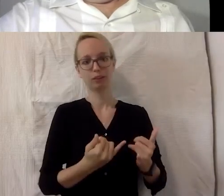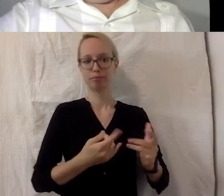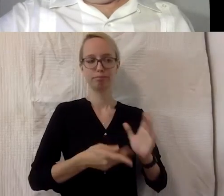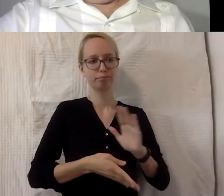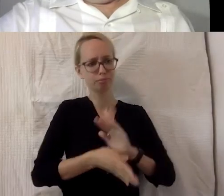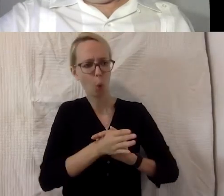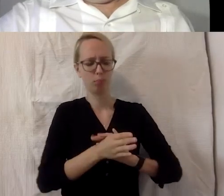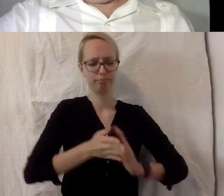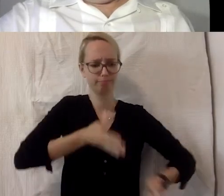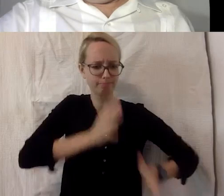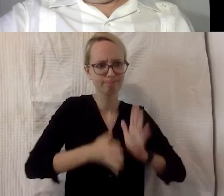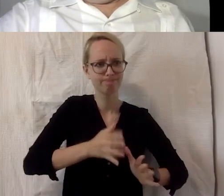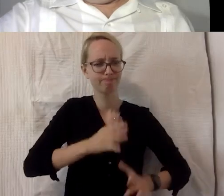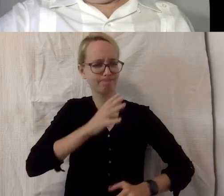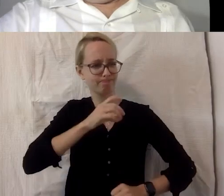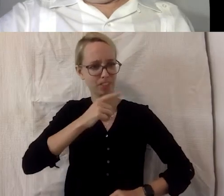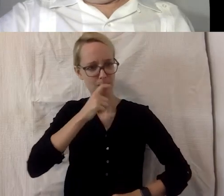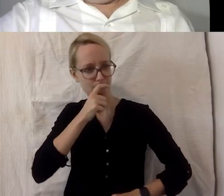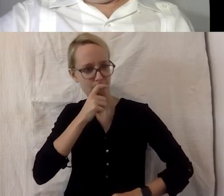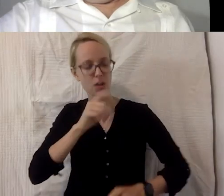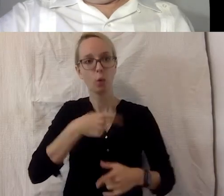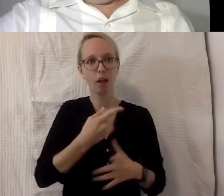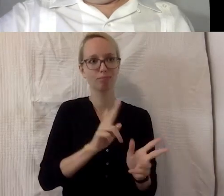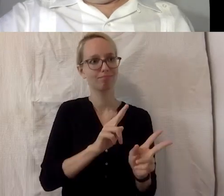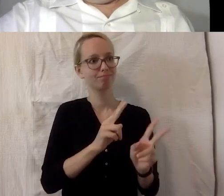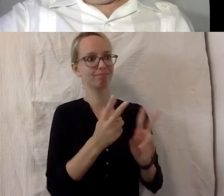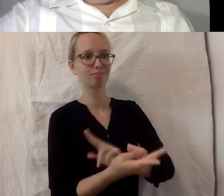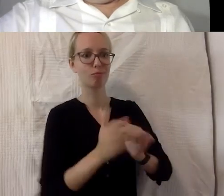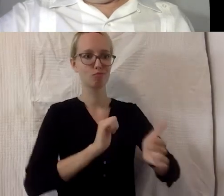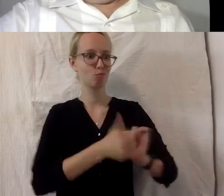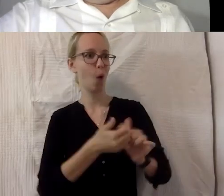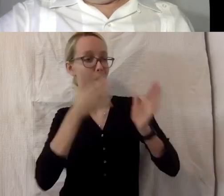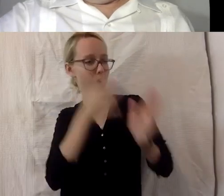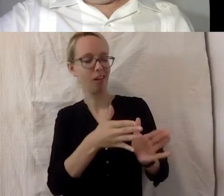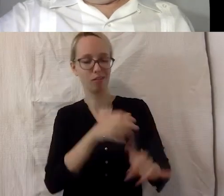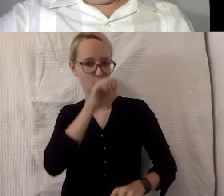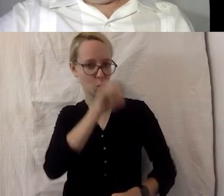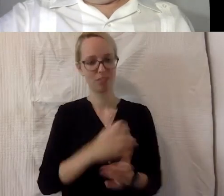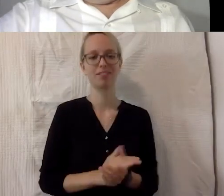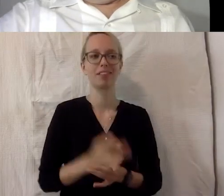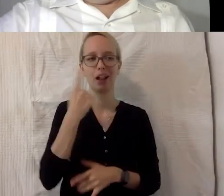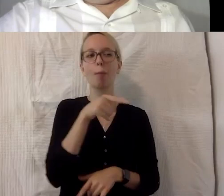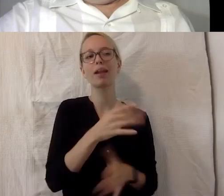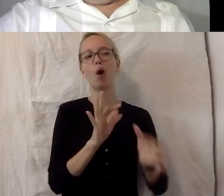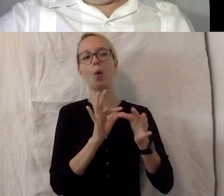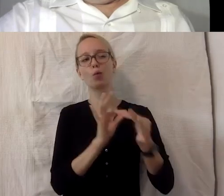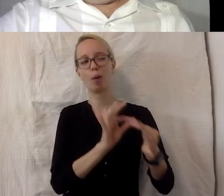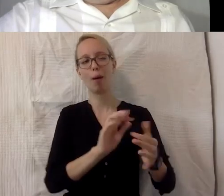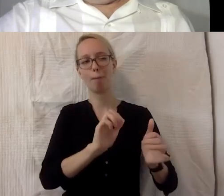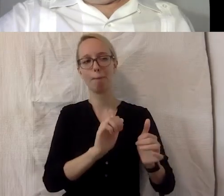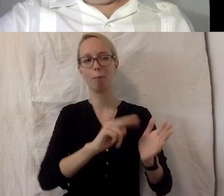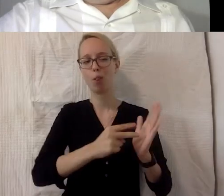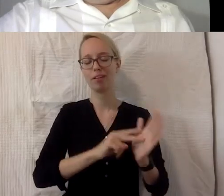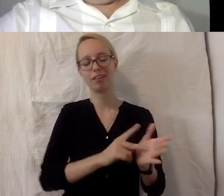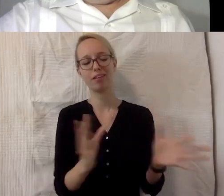vorstellen, dass das auf seine Politik in der Zukunft eine gewisse Auswirkung hat. So, aber wir wollen das Thema Barrierefreiheit heute besprechen.